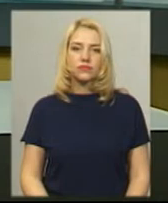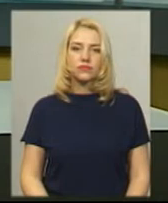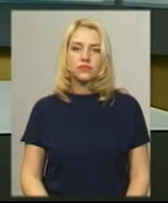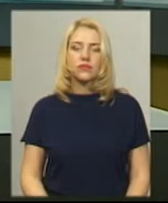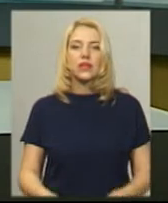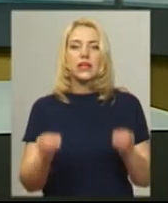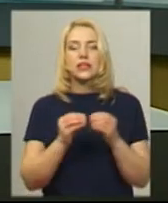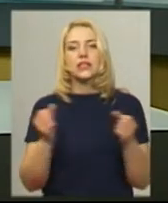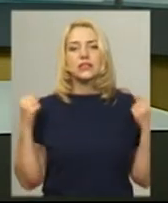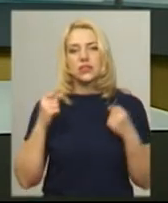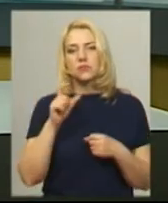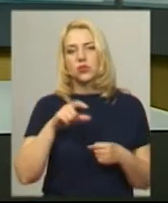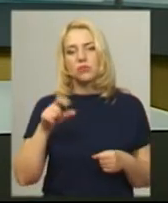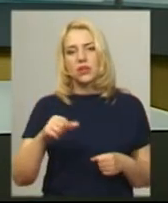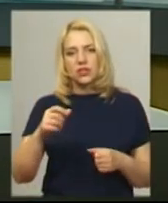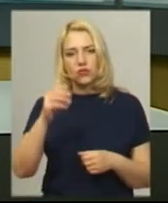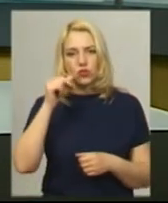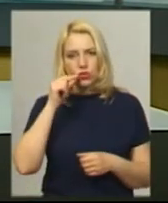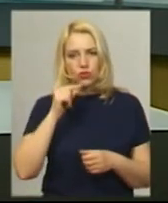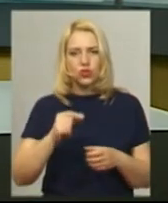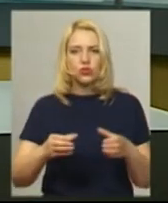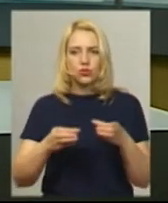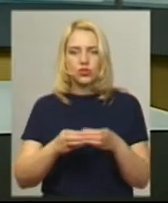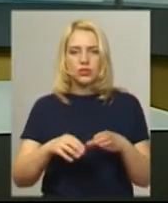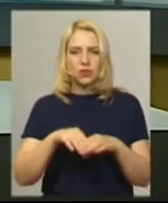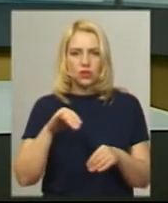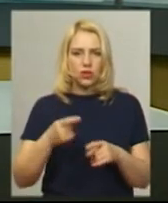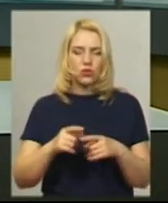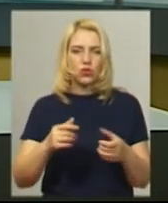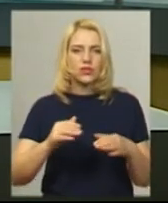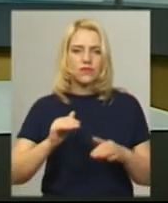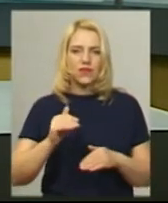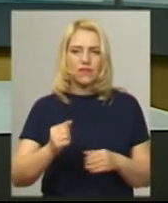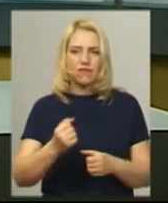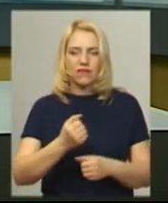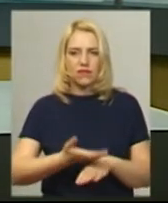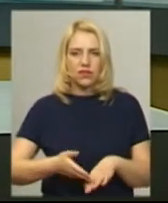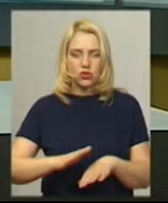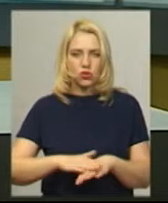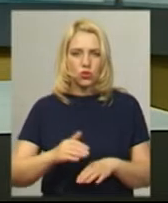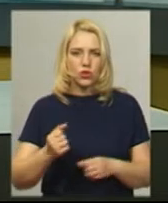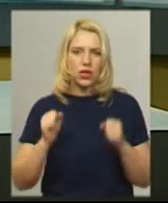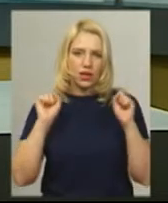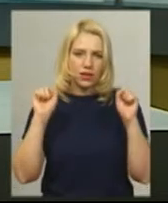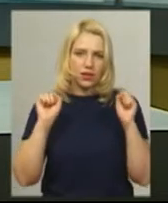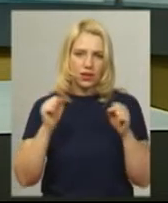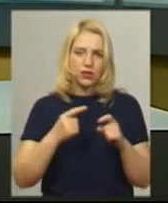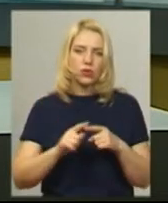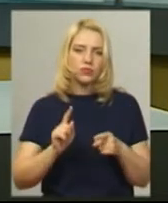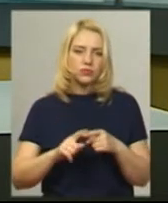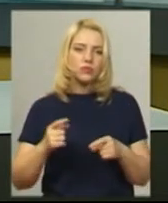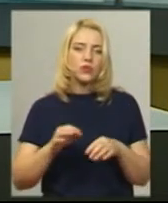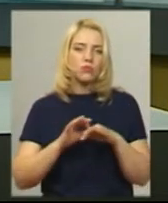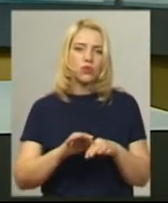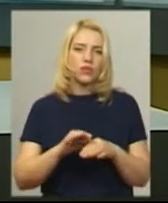Десять спортсменів чоловічої збірної команди України з важкої атлетики проводять перший після послаблення карантину навчально-тренувальний